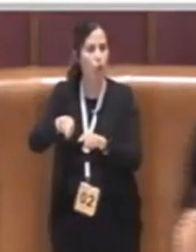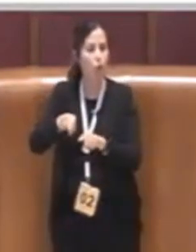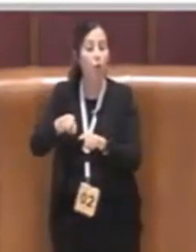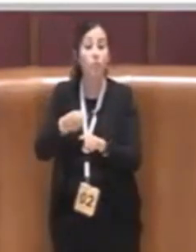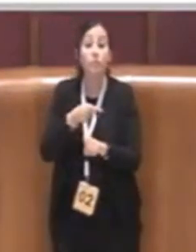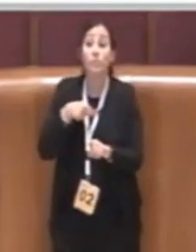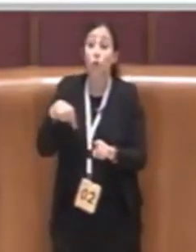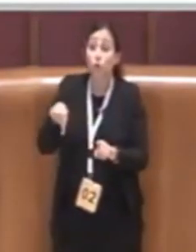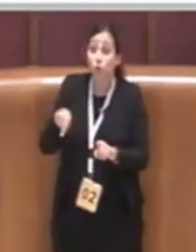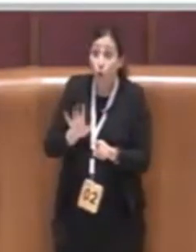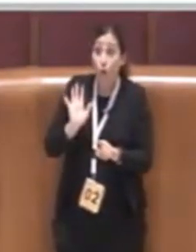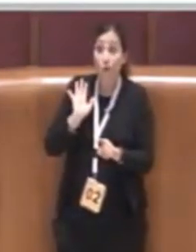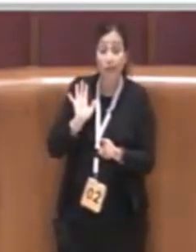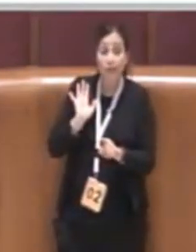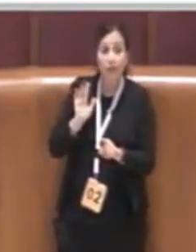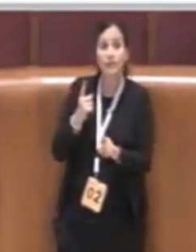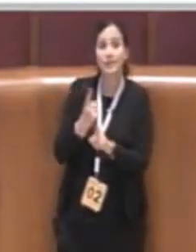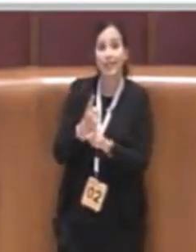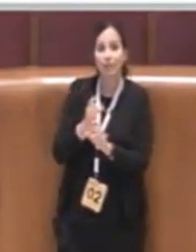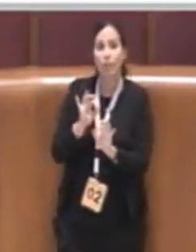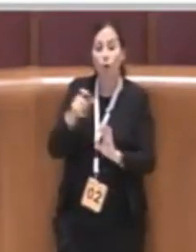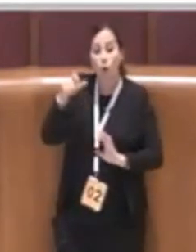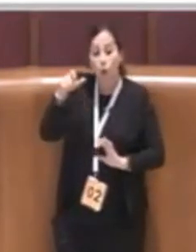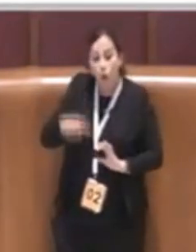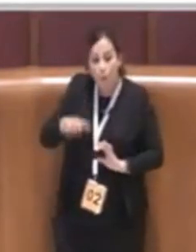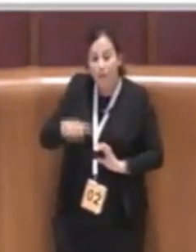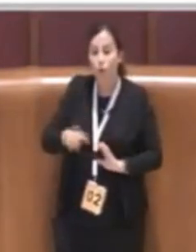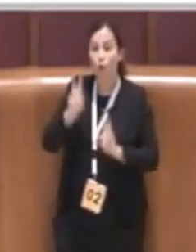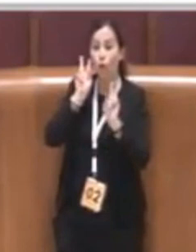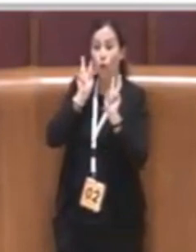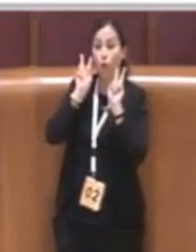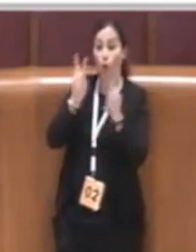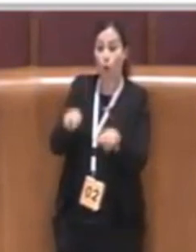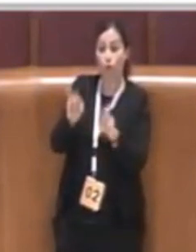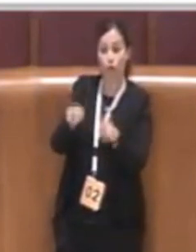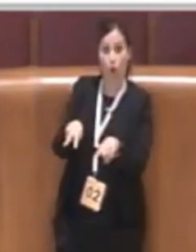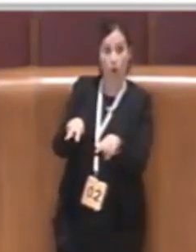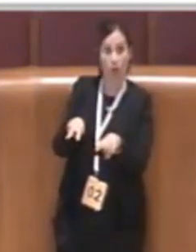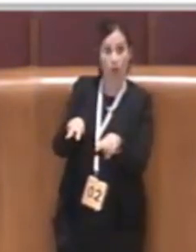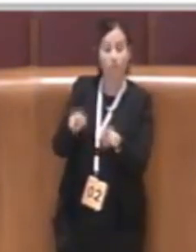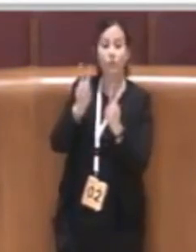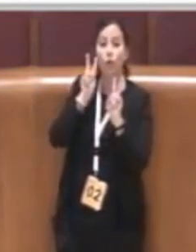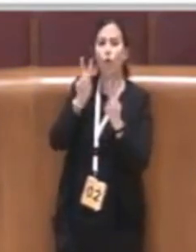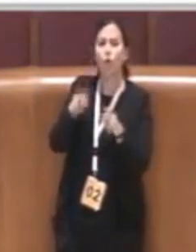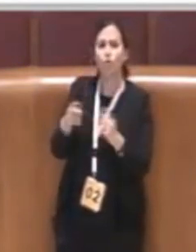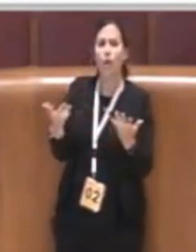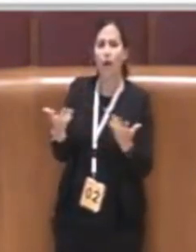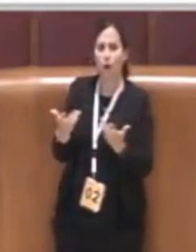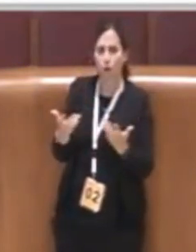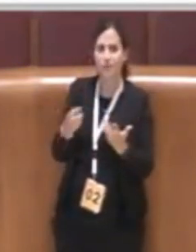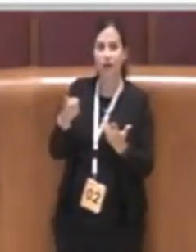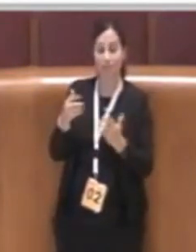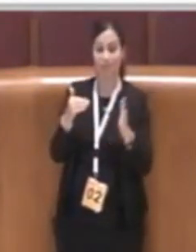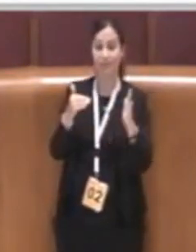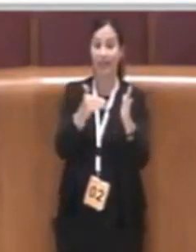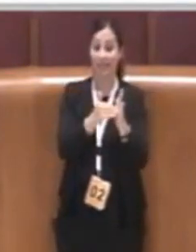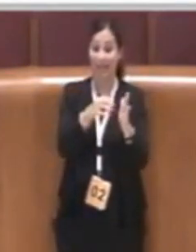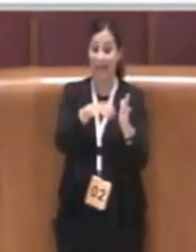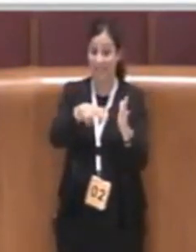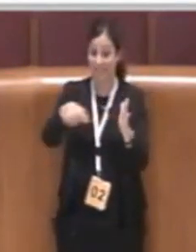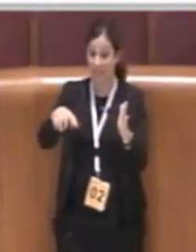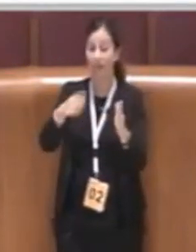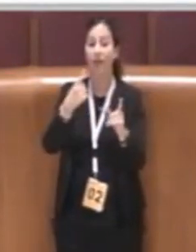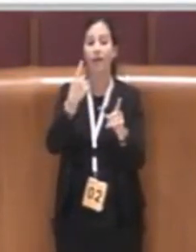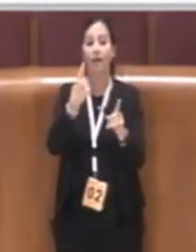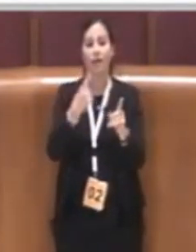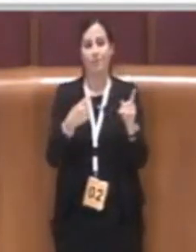che questi immobili vengano innanzitutto realizzati in contemporanea rispetto a quelli privati